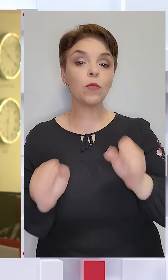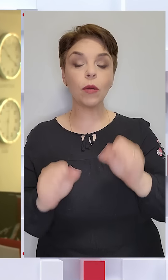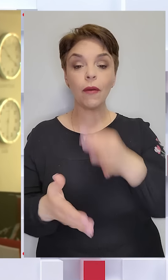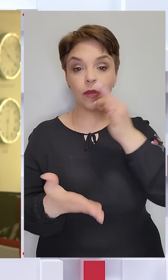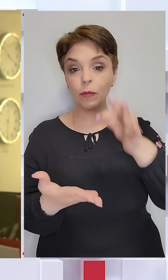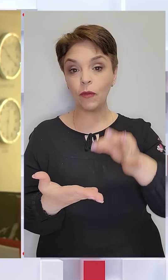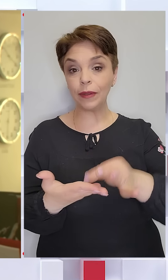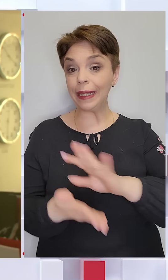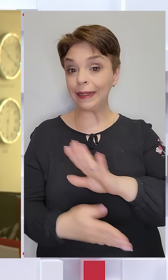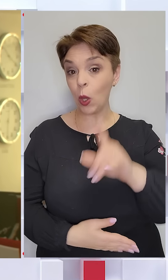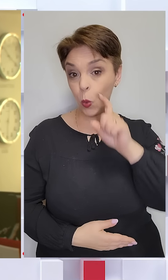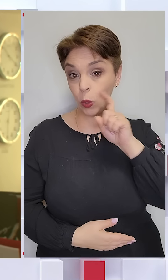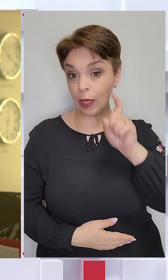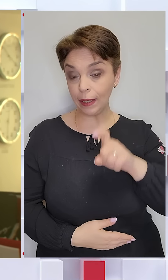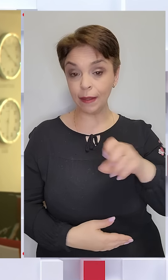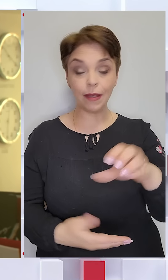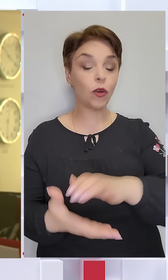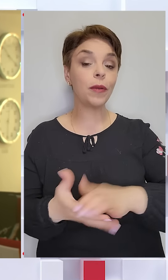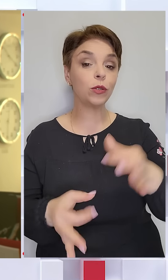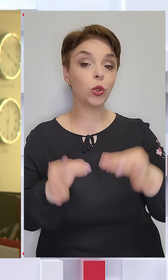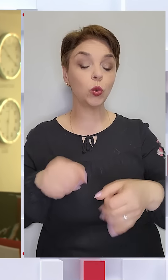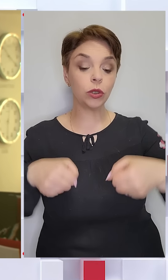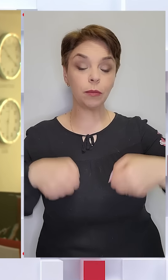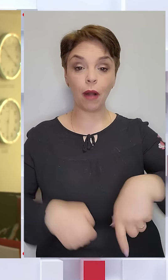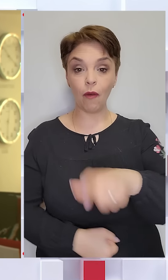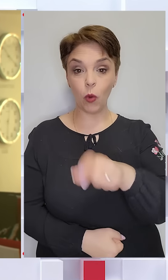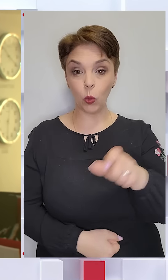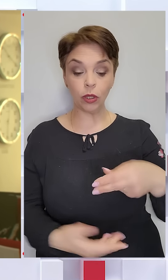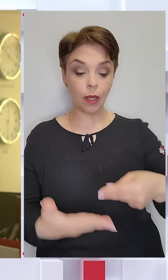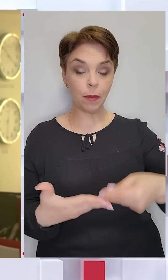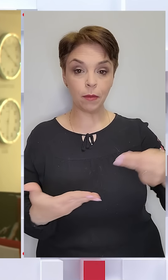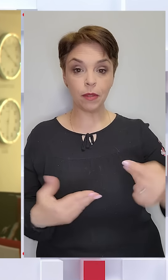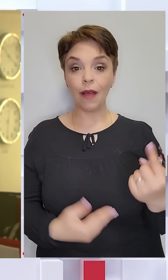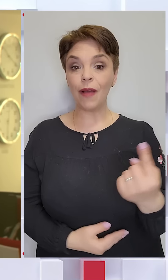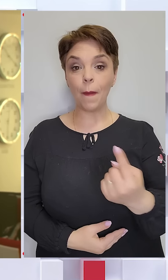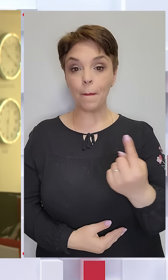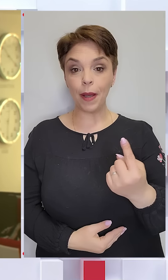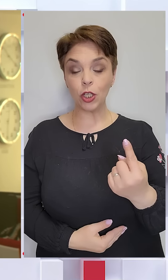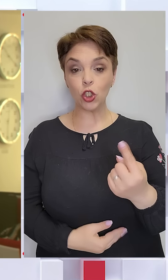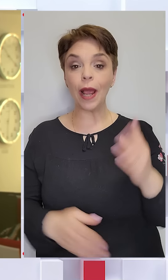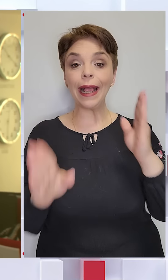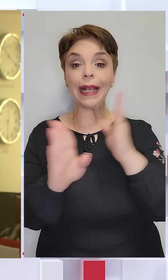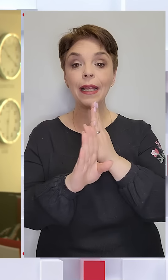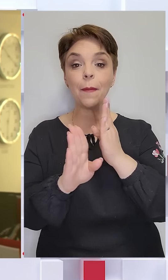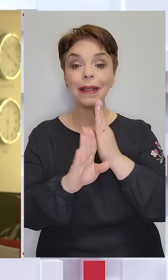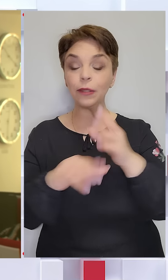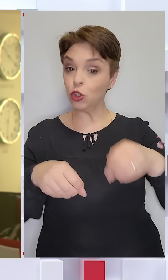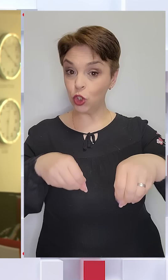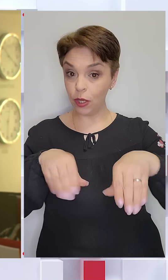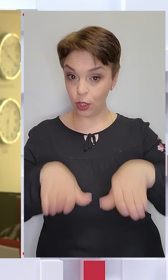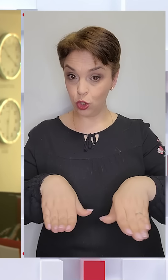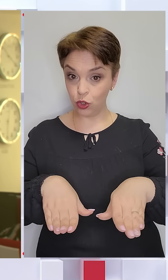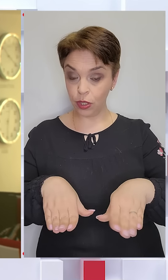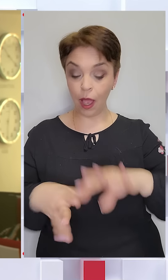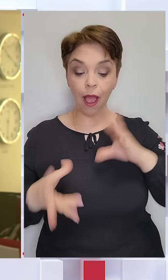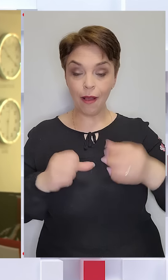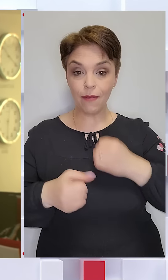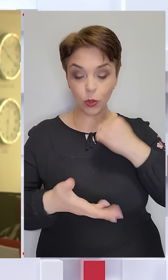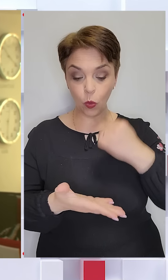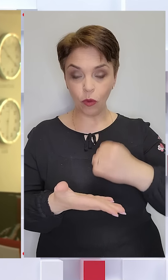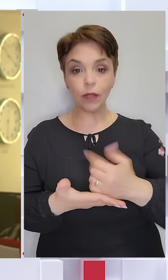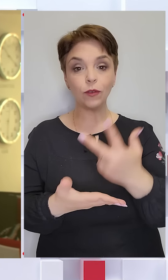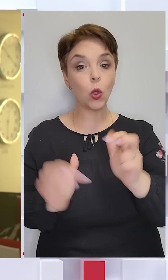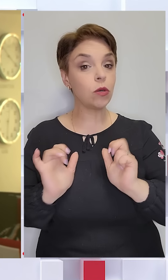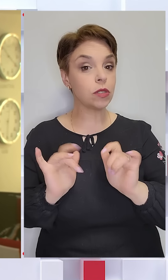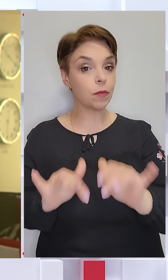відповідати і Україна. Європейський суд із прав людини підписав перше кліматичне рішення. Вердикти ухвалили в